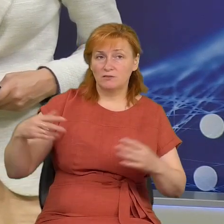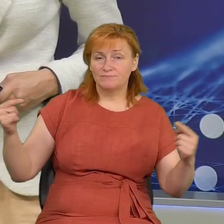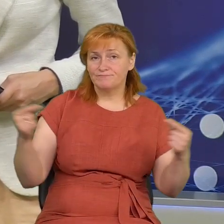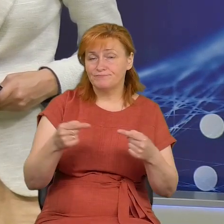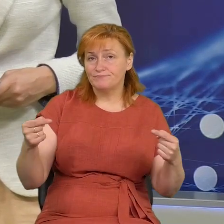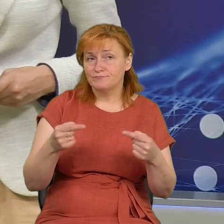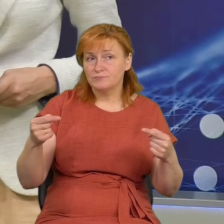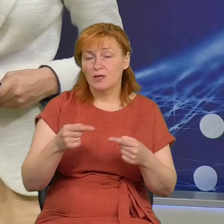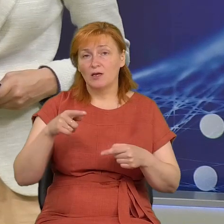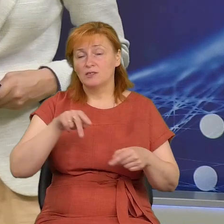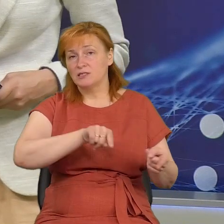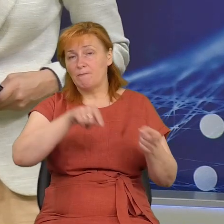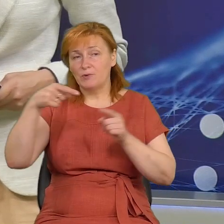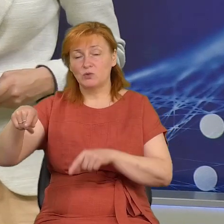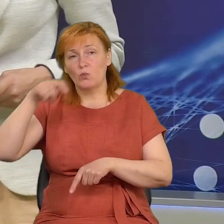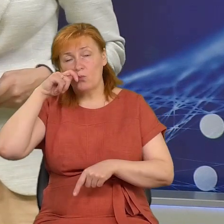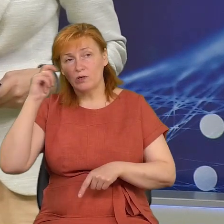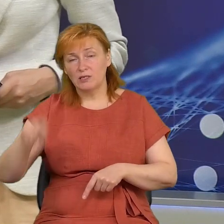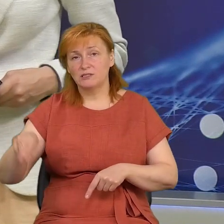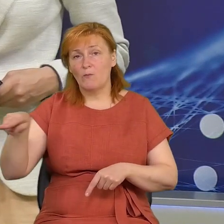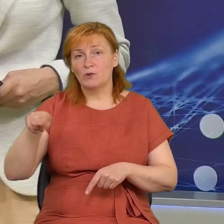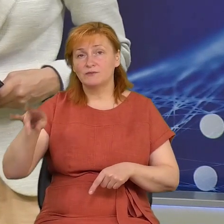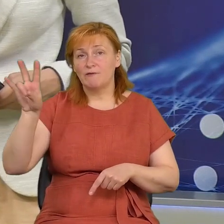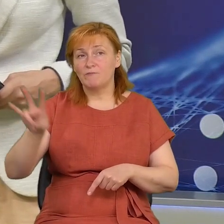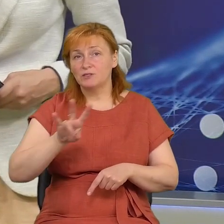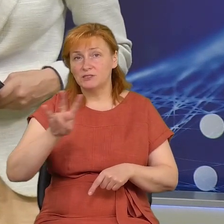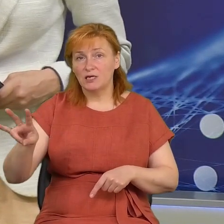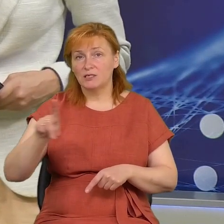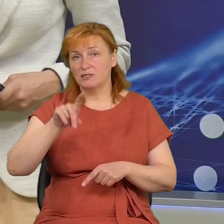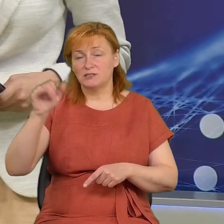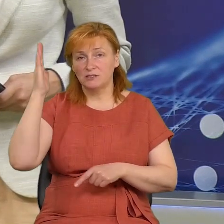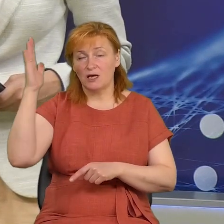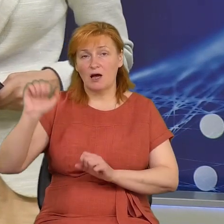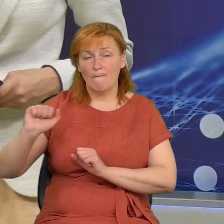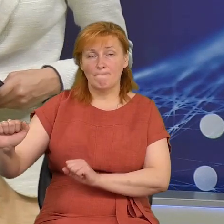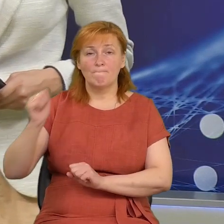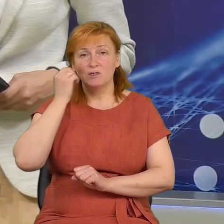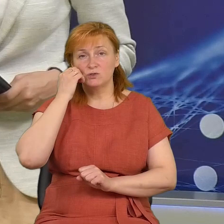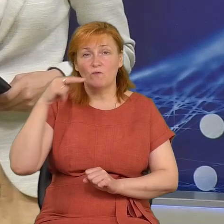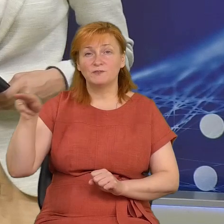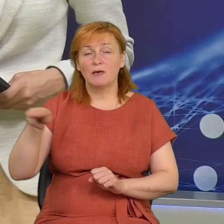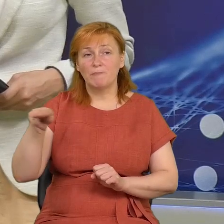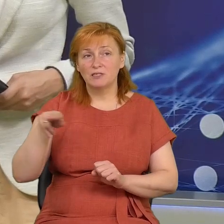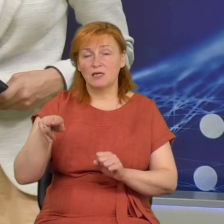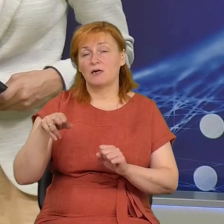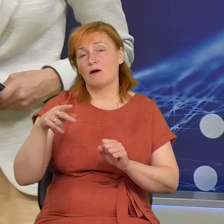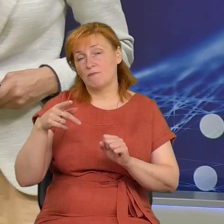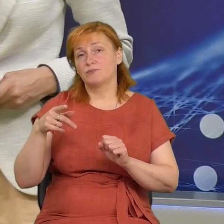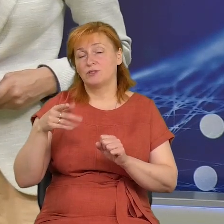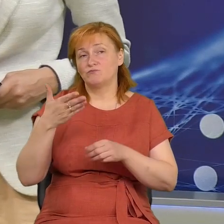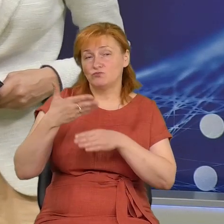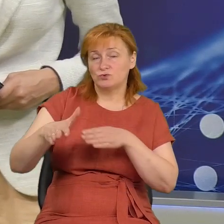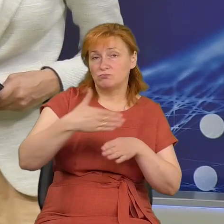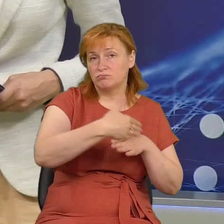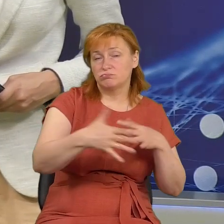православної церкви, Московський патріархат, проголосували 412 жителів громади. 52 людей пізніше